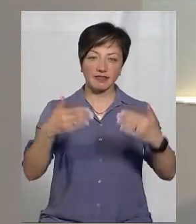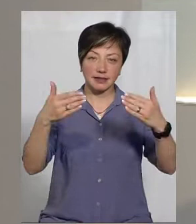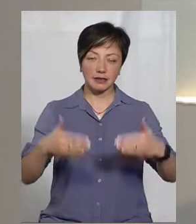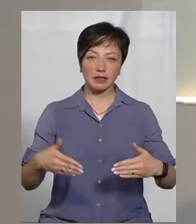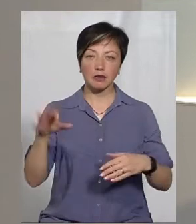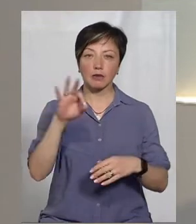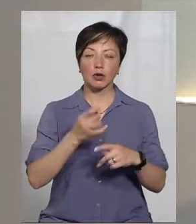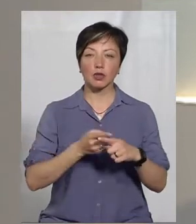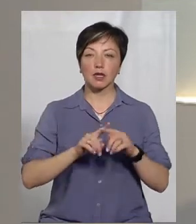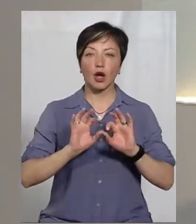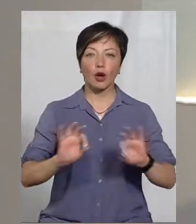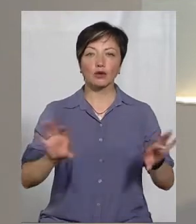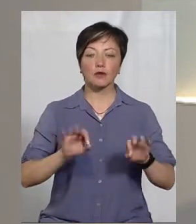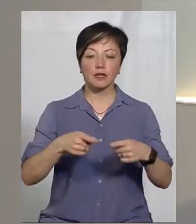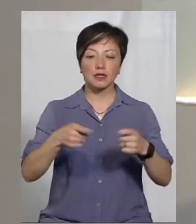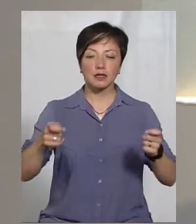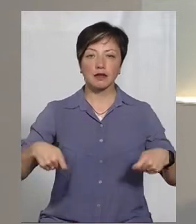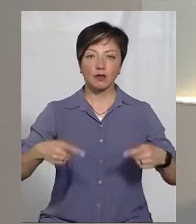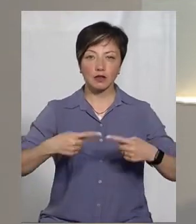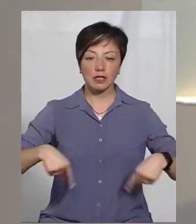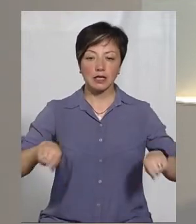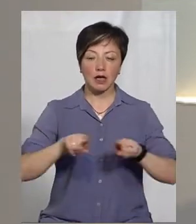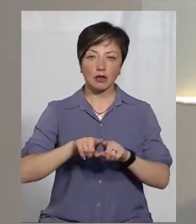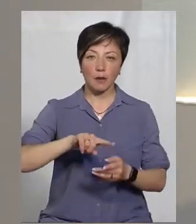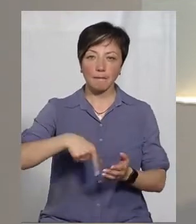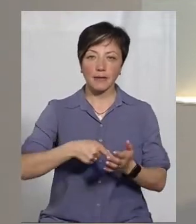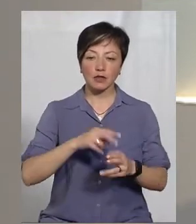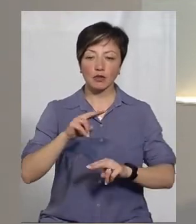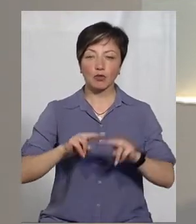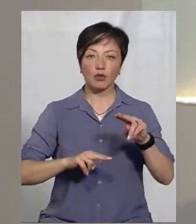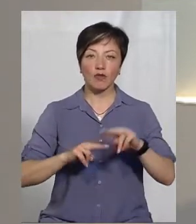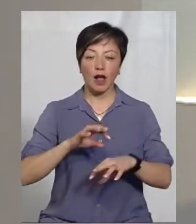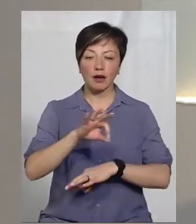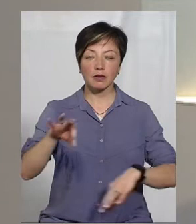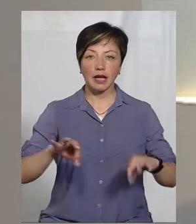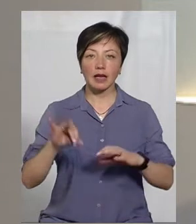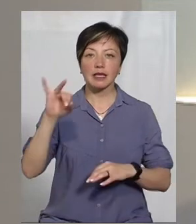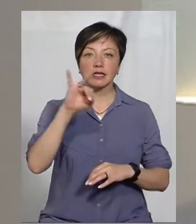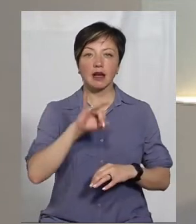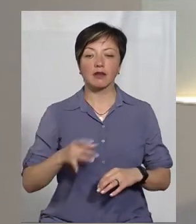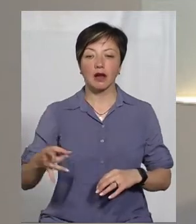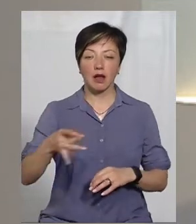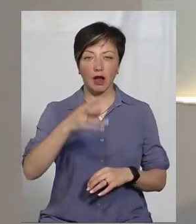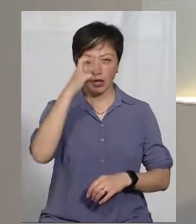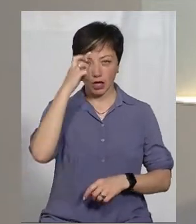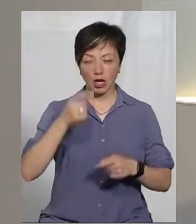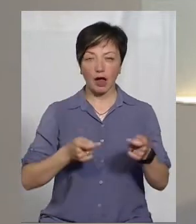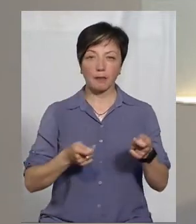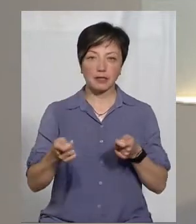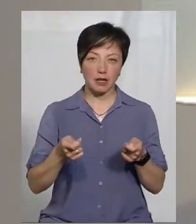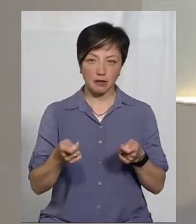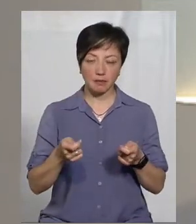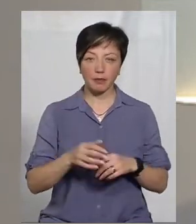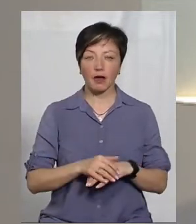Про це розповів завідувач сектору містобудування і архітектури Ізяславської райдержадміністрації Сергій Франков.